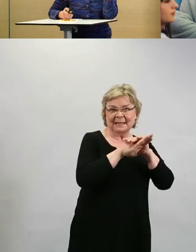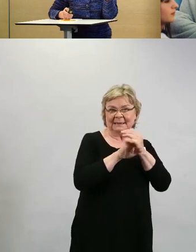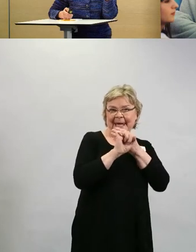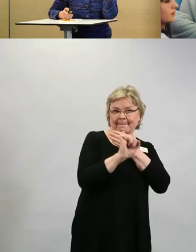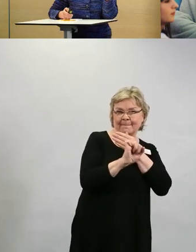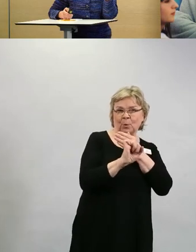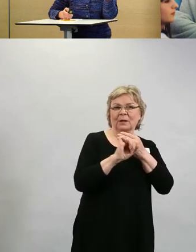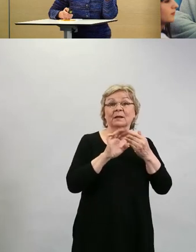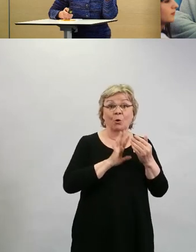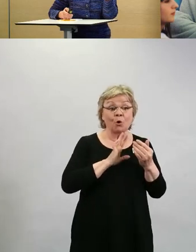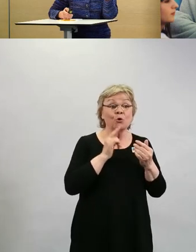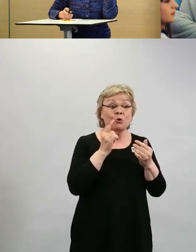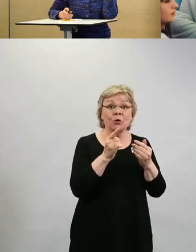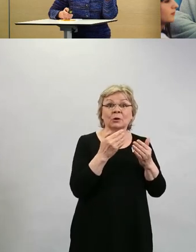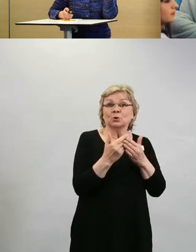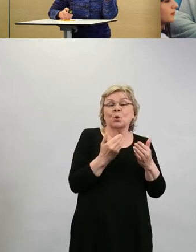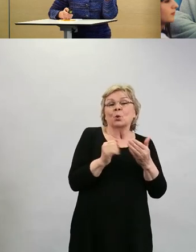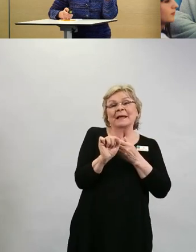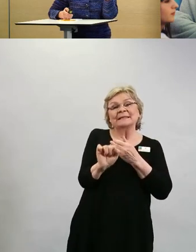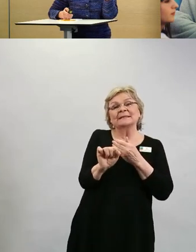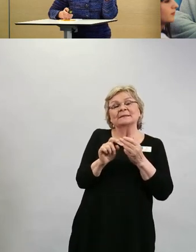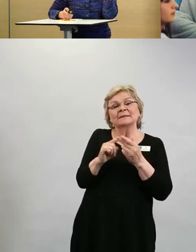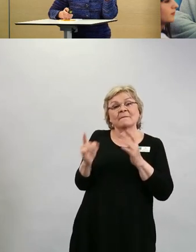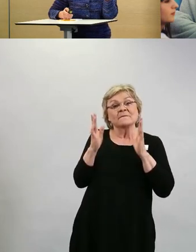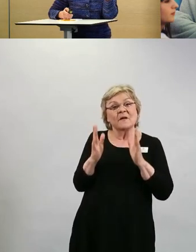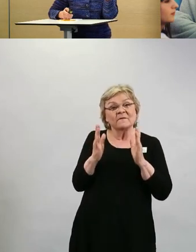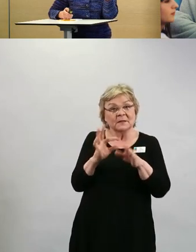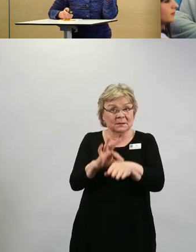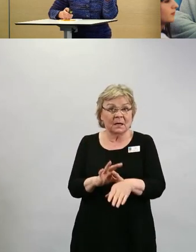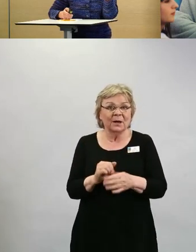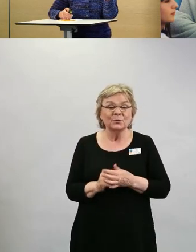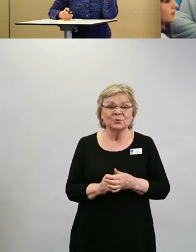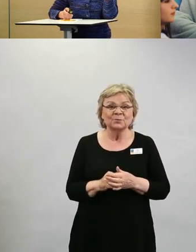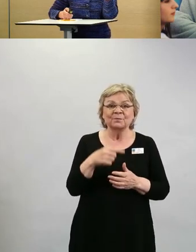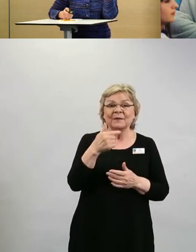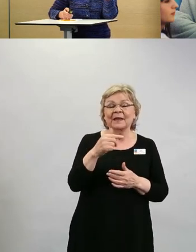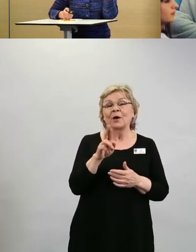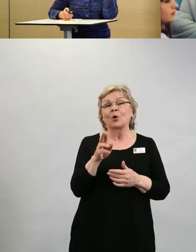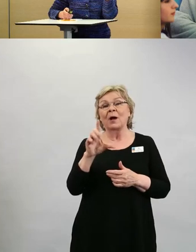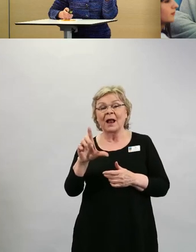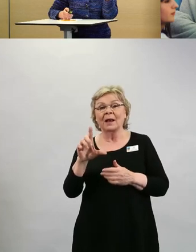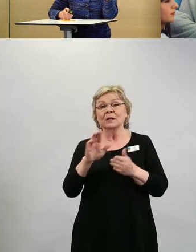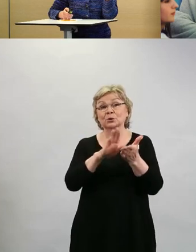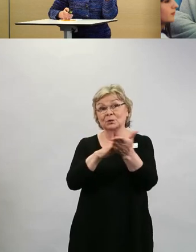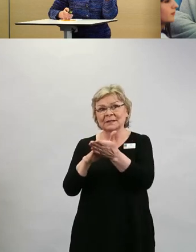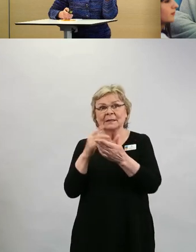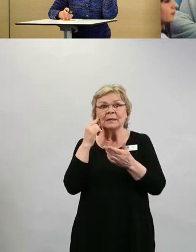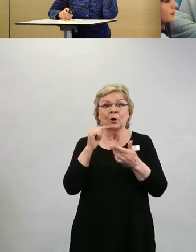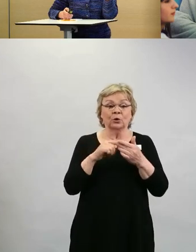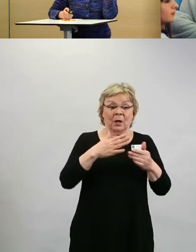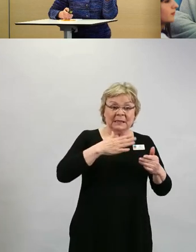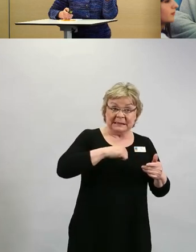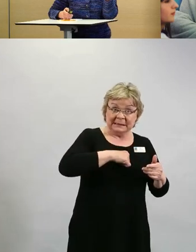tärkeä vakavia tautimuotoja vastaan. THL suositteleekin tällä hetkellä, että covid-taudin jälkeen annetaan rokote.